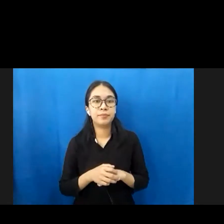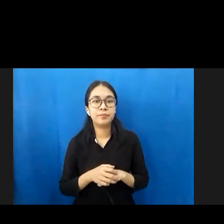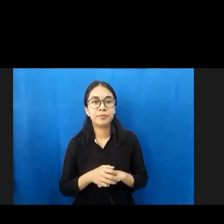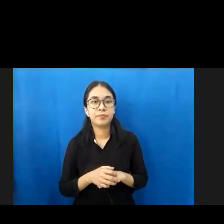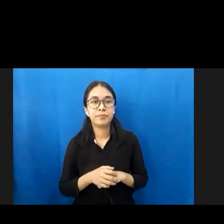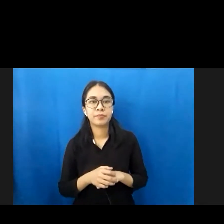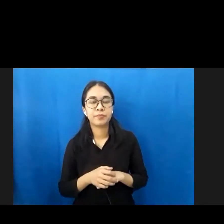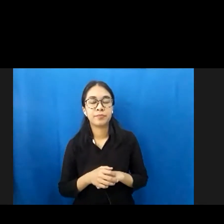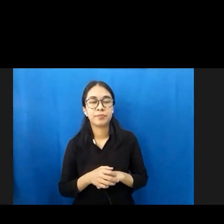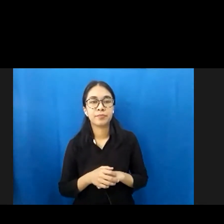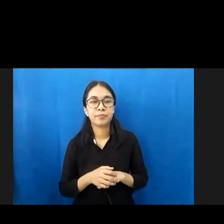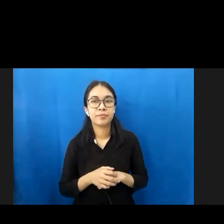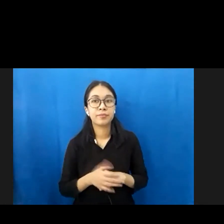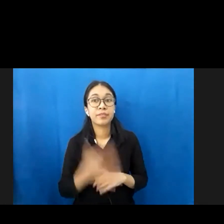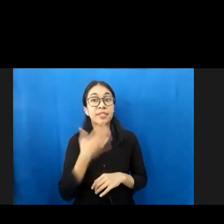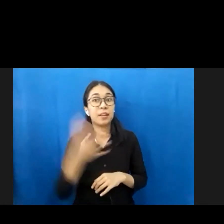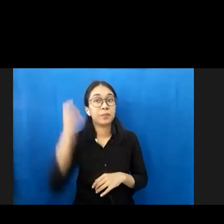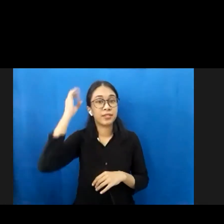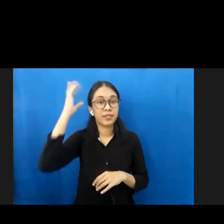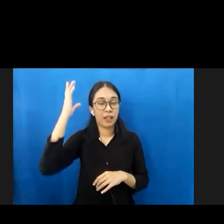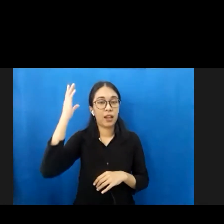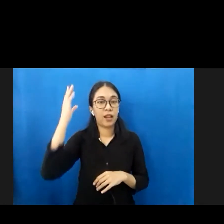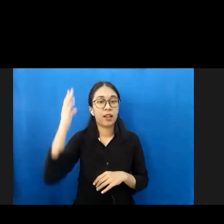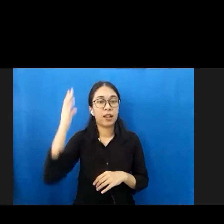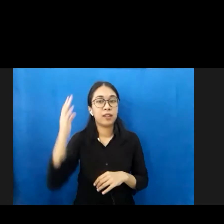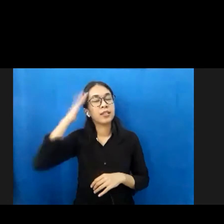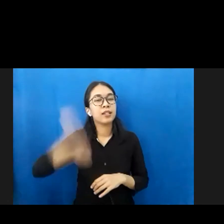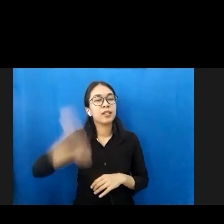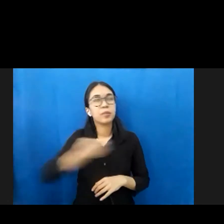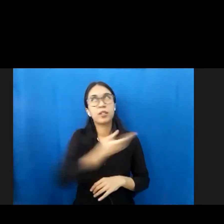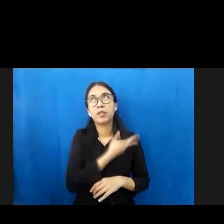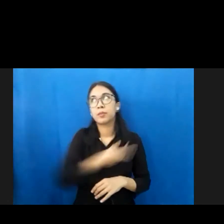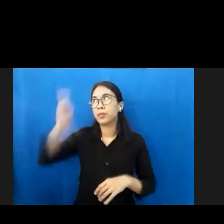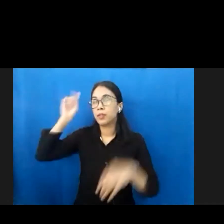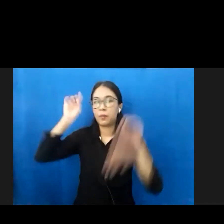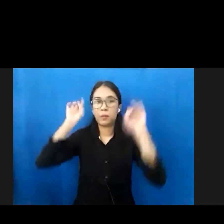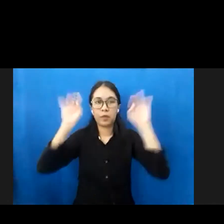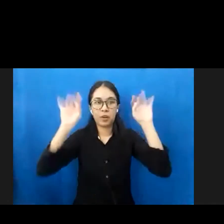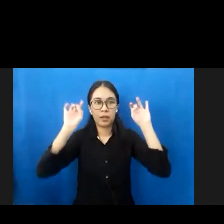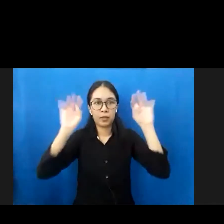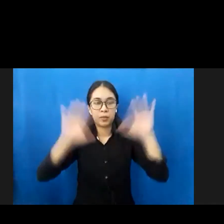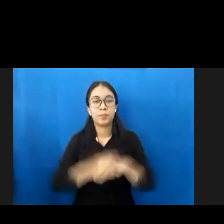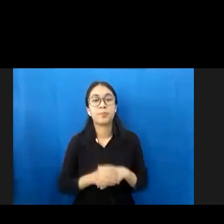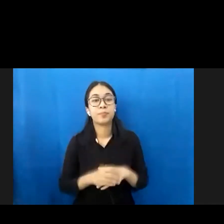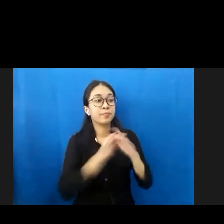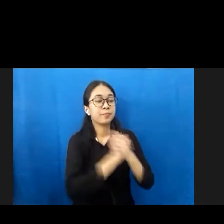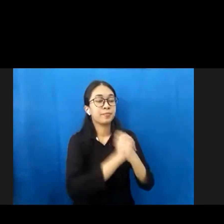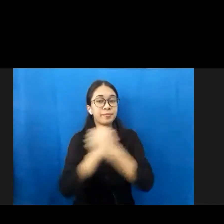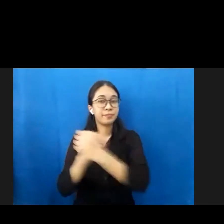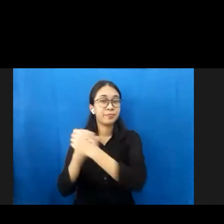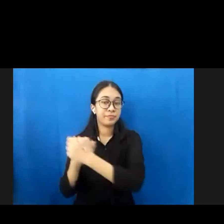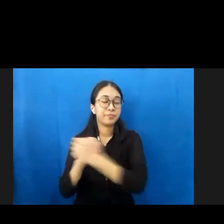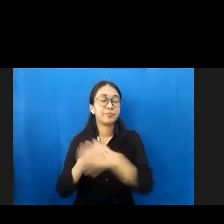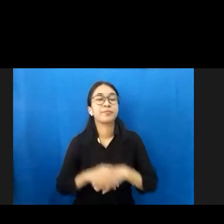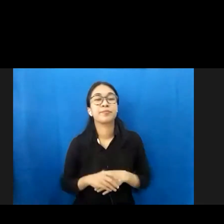Baik, selamat siang. Assalamualaikum warahmatullahi wabarakatuh. Salam sejahtera bagi kita semua.